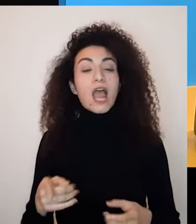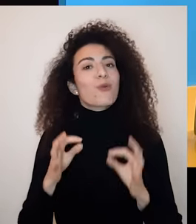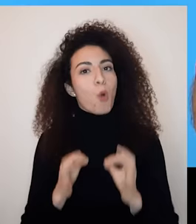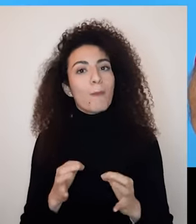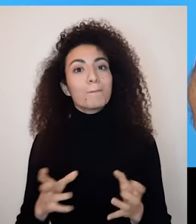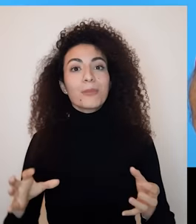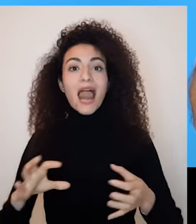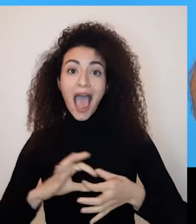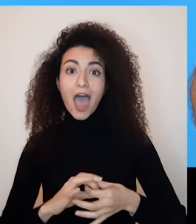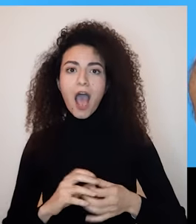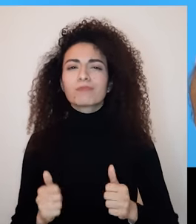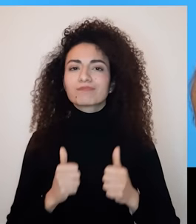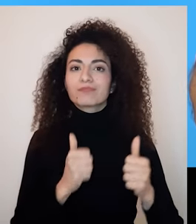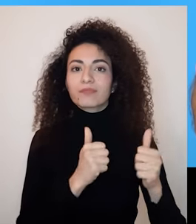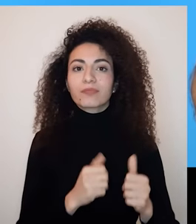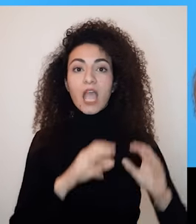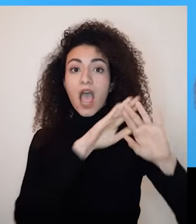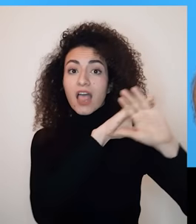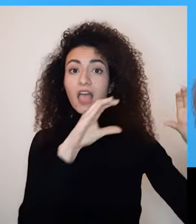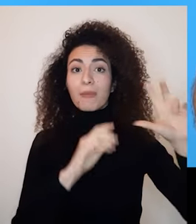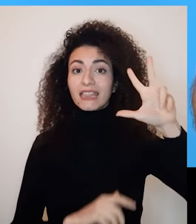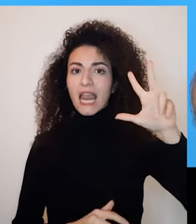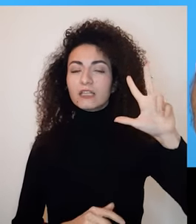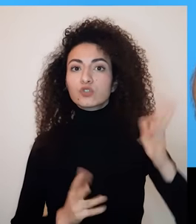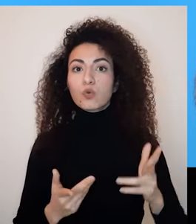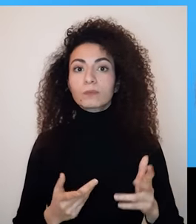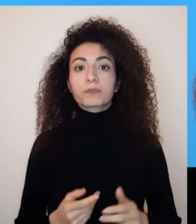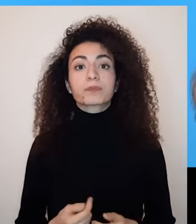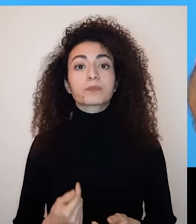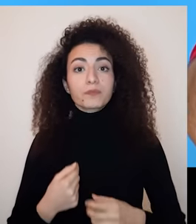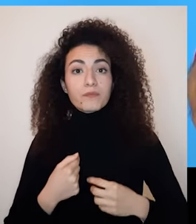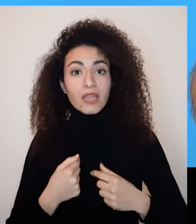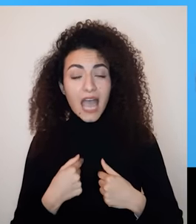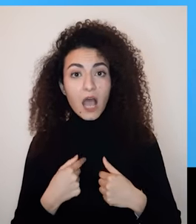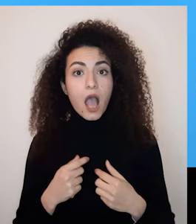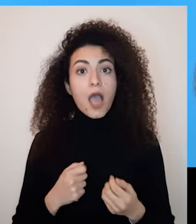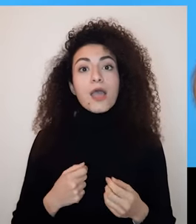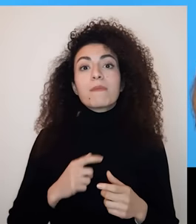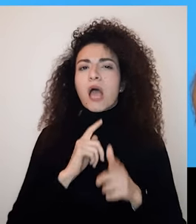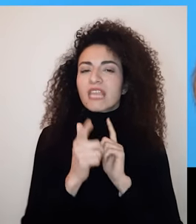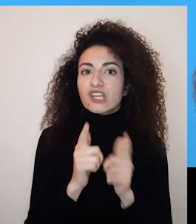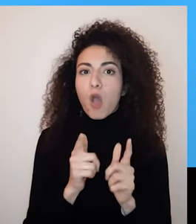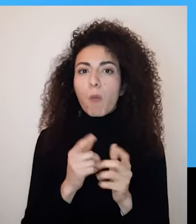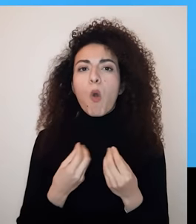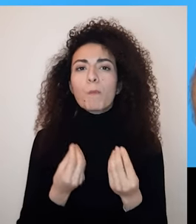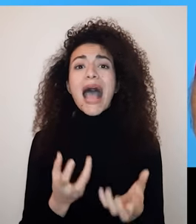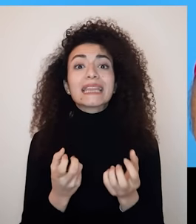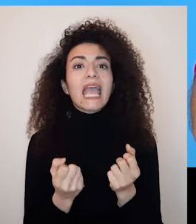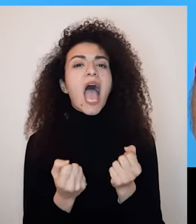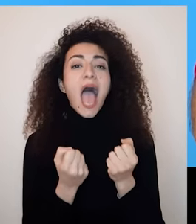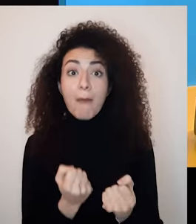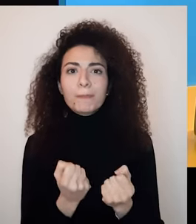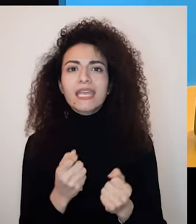والإعجاب فأنه إظهار التقدير للصفات الجميلة والإعجابة بما يقوم به الصديق هو أمر أساسي من أجل تغذية العلاقة